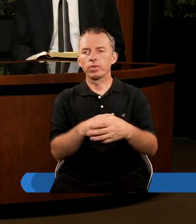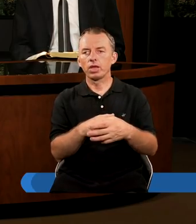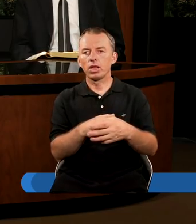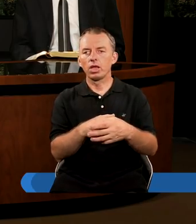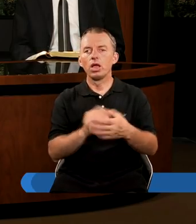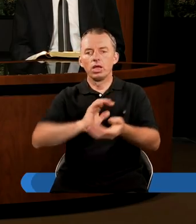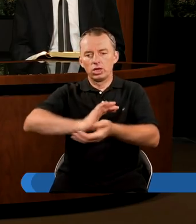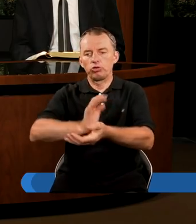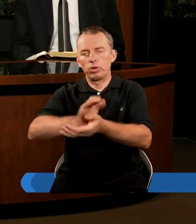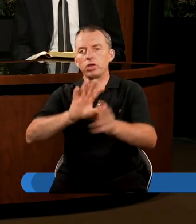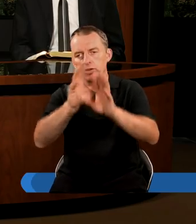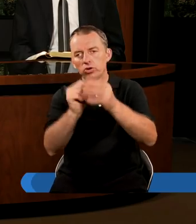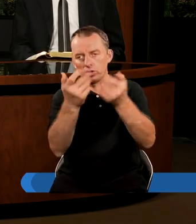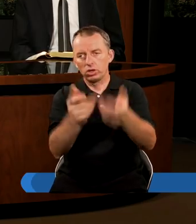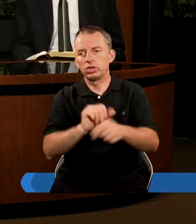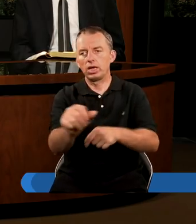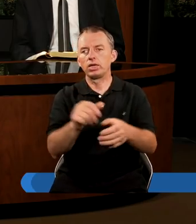i zmiażdży wszystko, co złe.